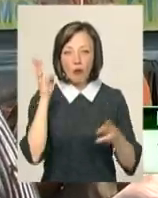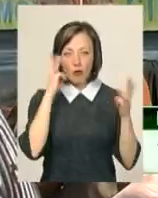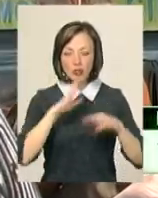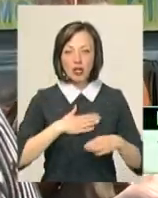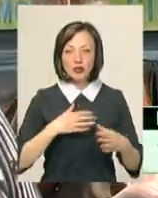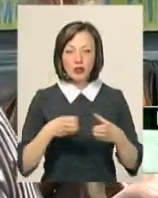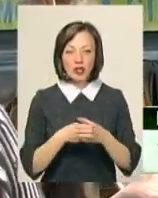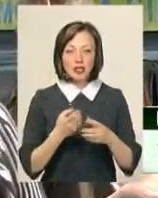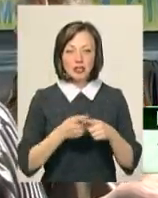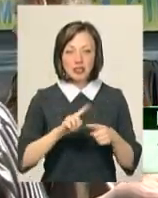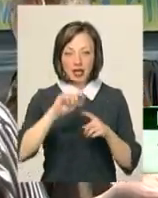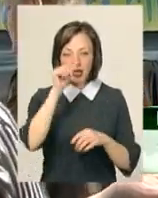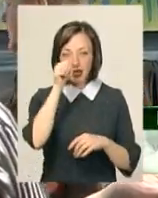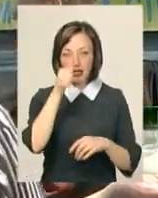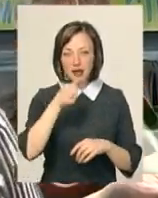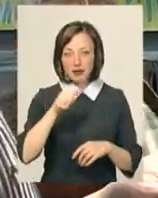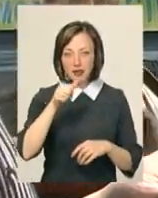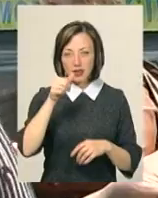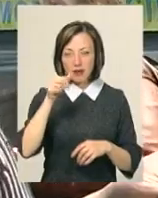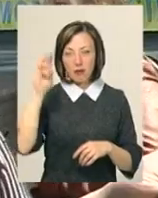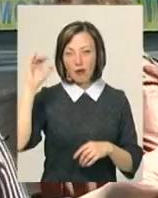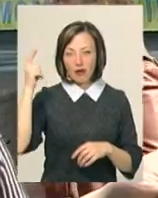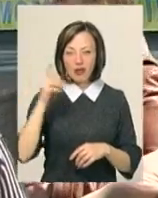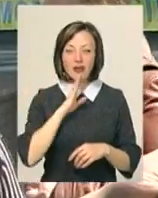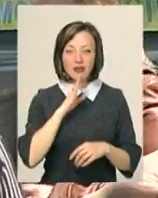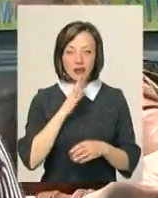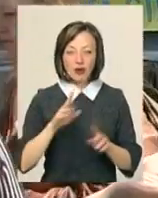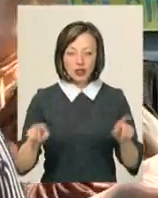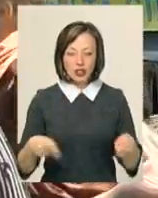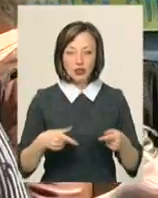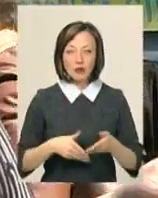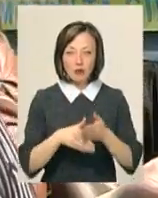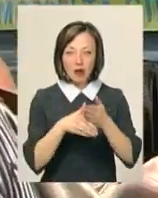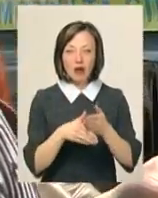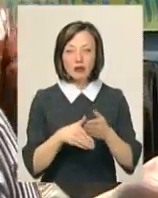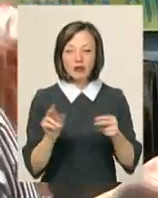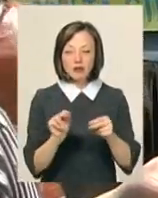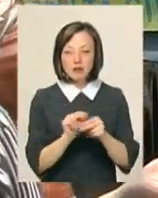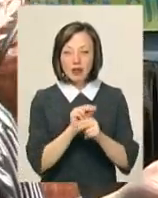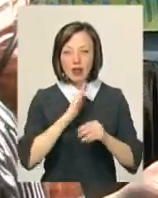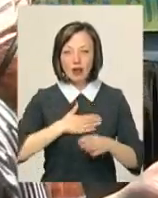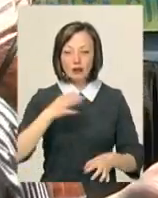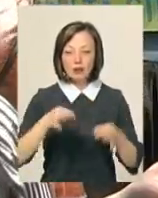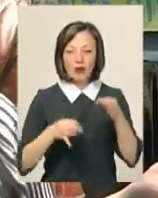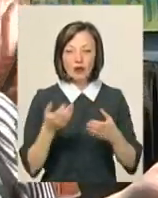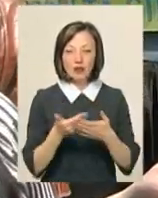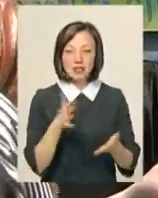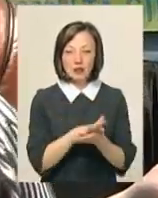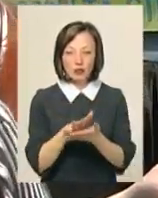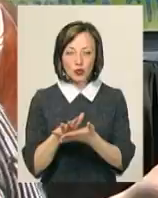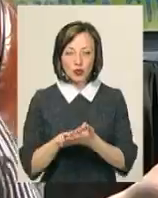колекція – це римські богині, які ожили і допомагають оживити нашу природу від забруднень і